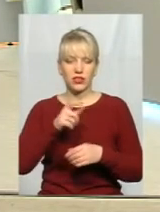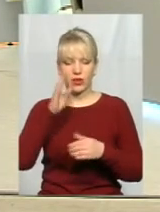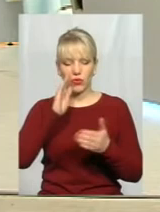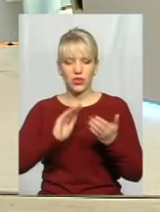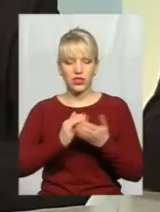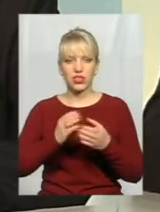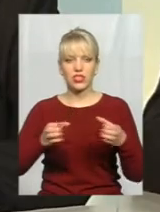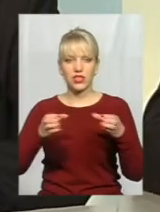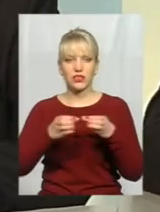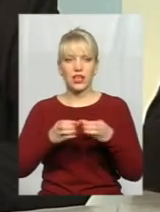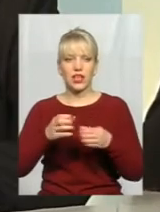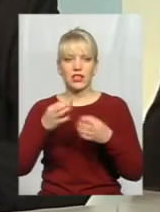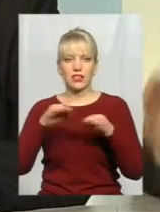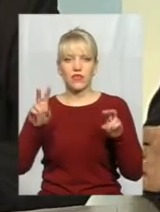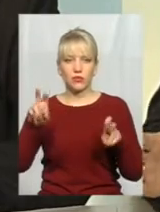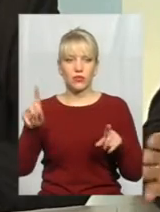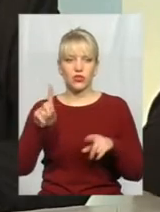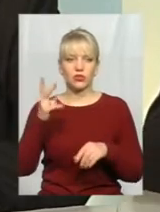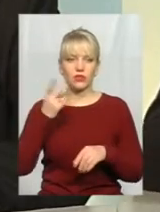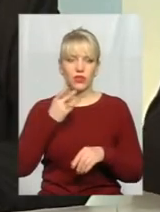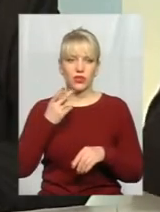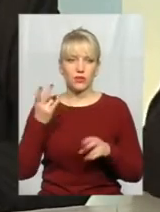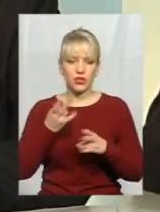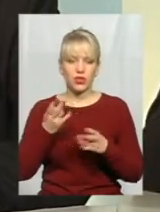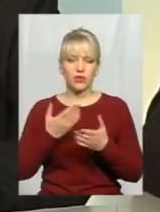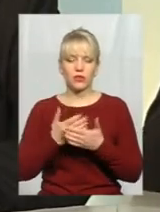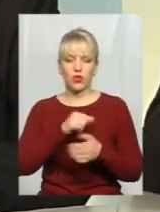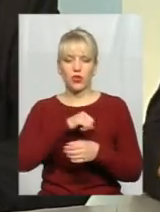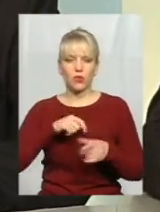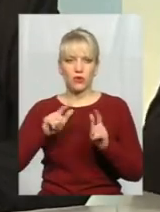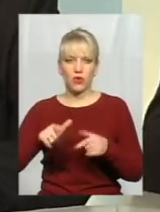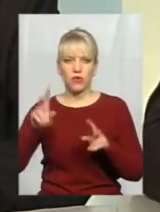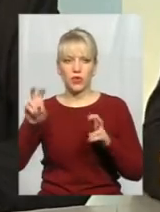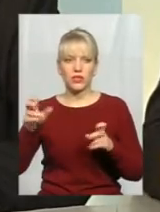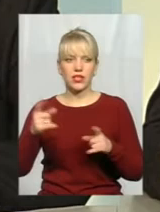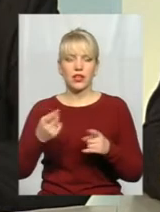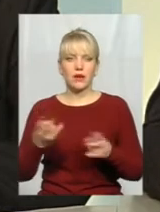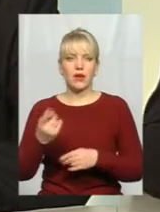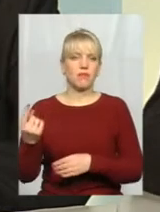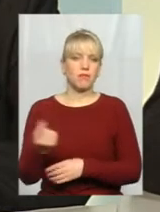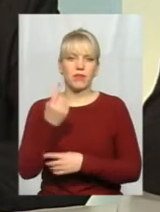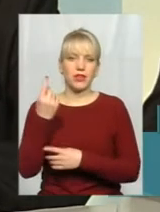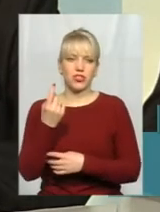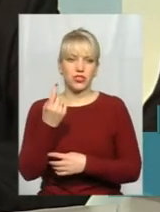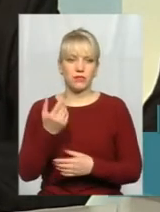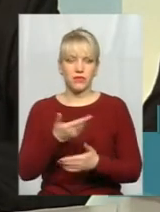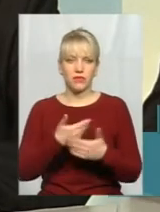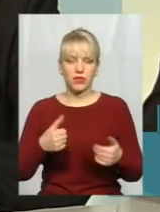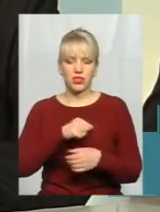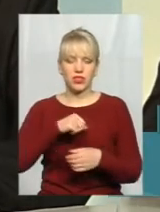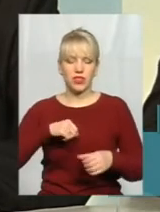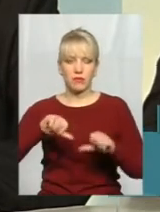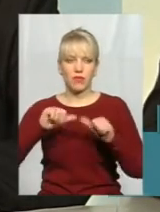сила. Вони завжди щось потрібно по добровольцях, немає різниці, по чому. От треба першим. Так, ми ж самі